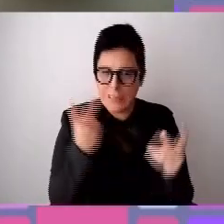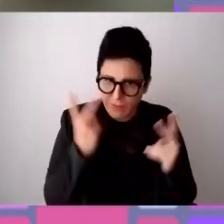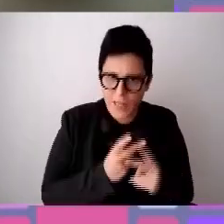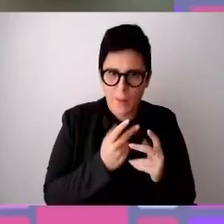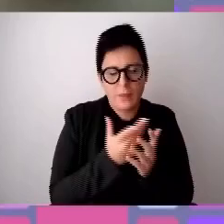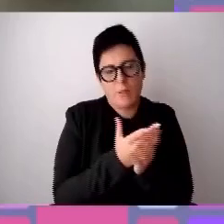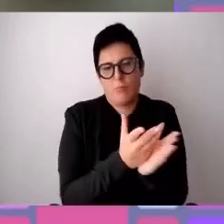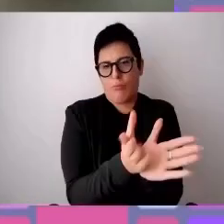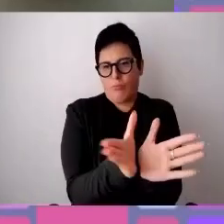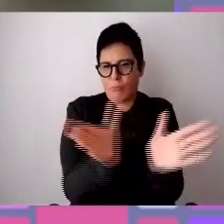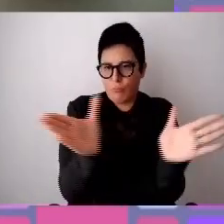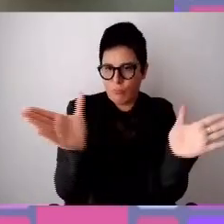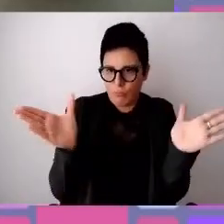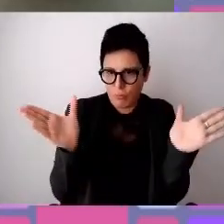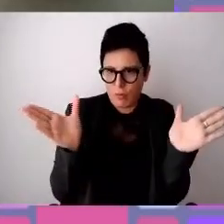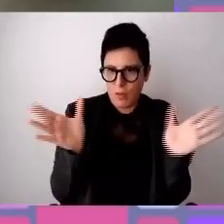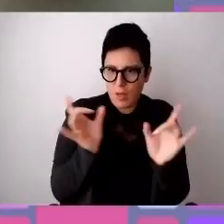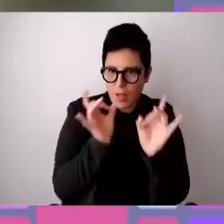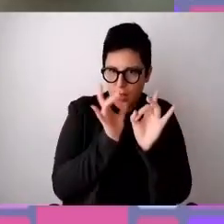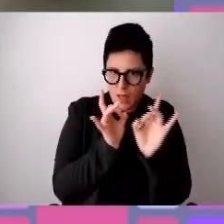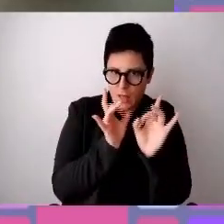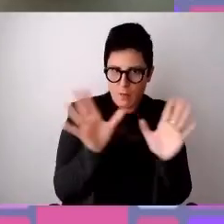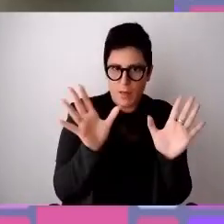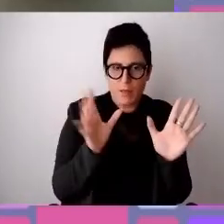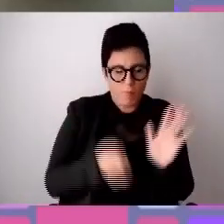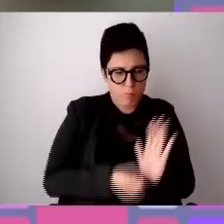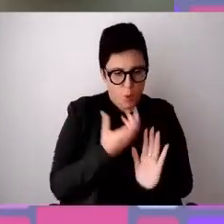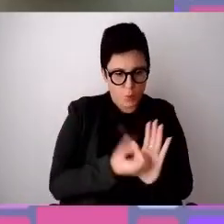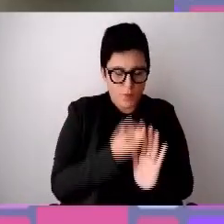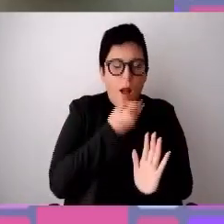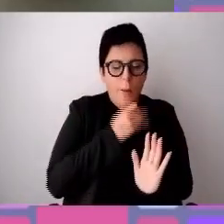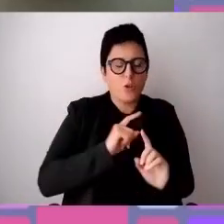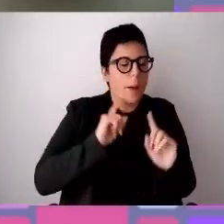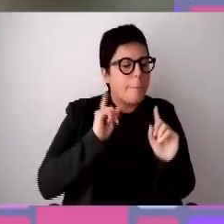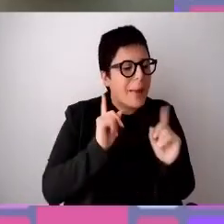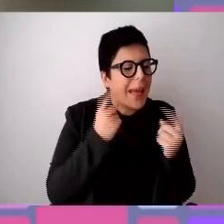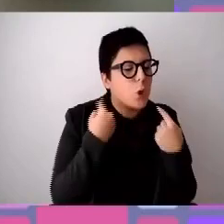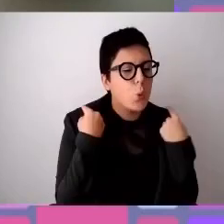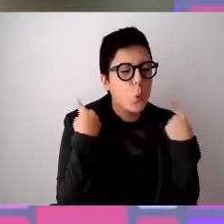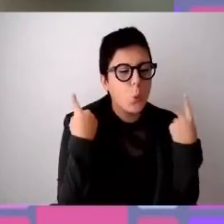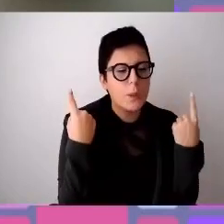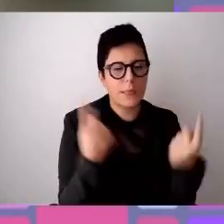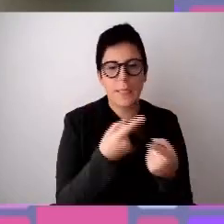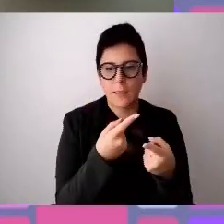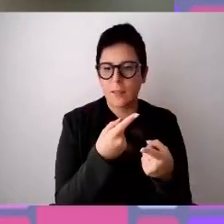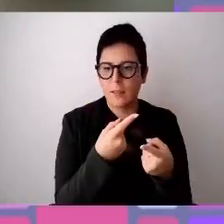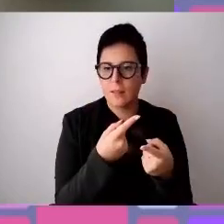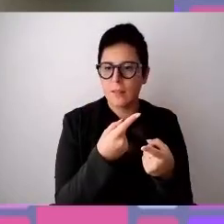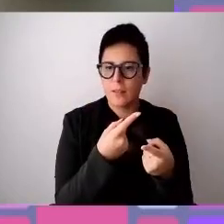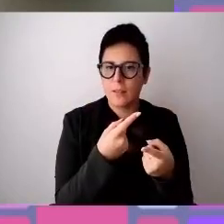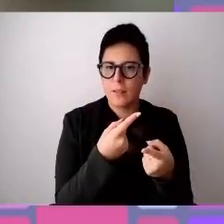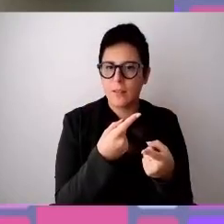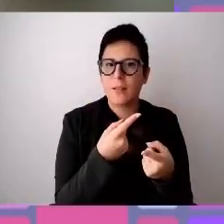ampliare la libertà e la capacità di essere produttivi per tutti quindi è un gioco win-win